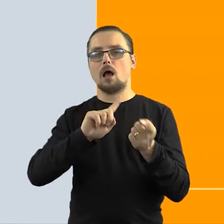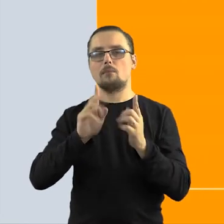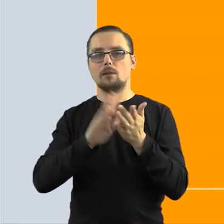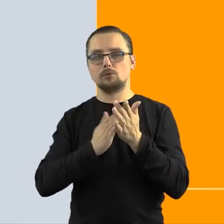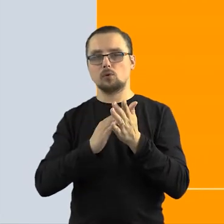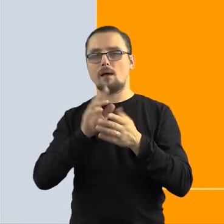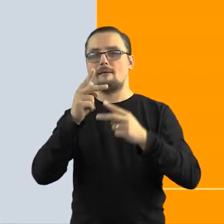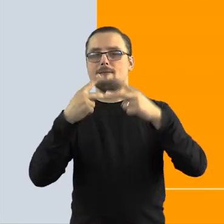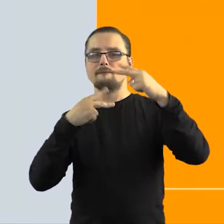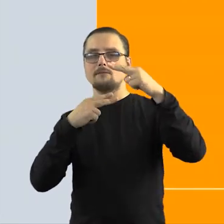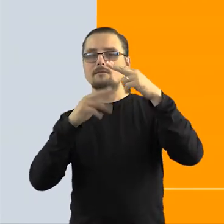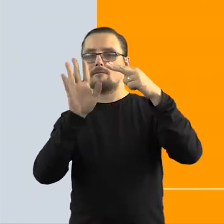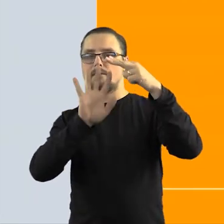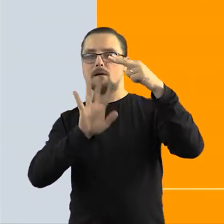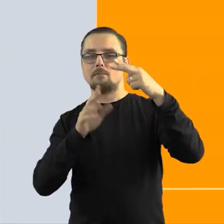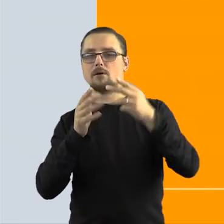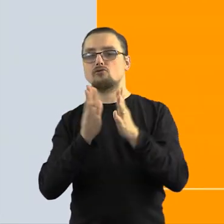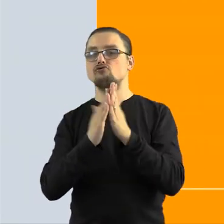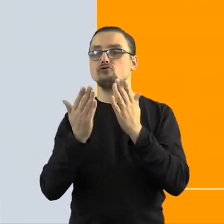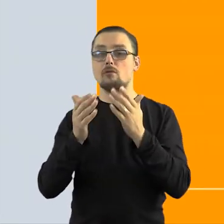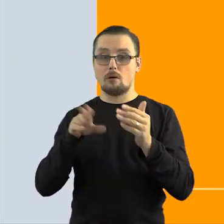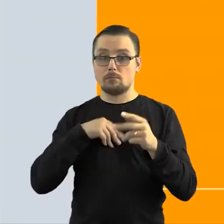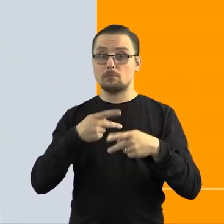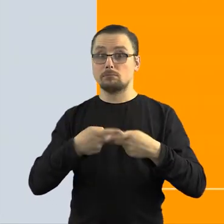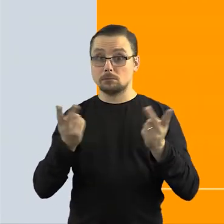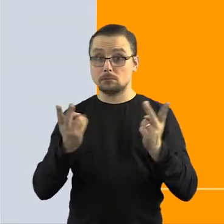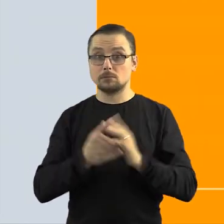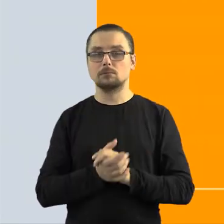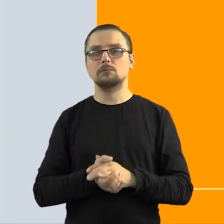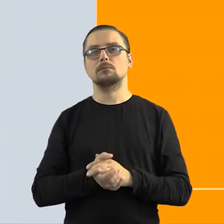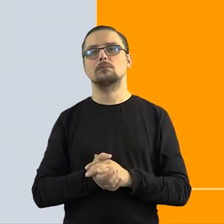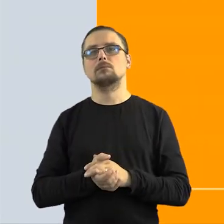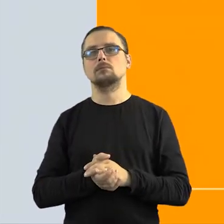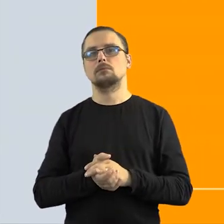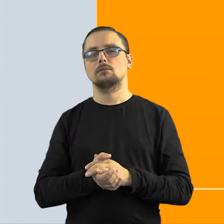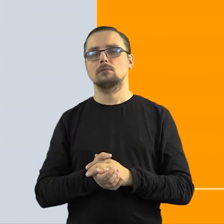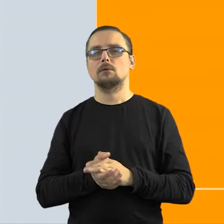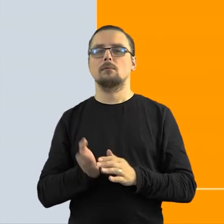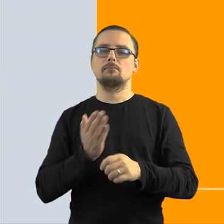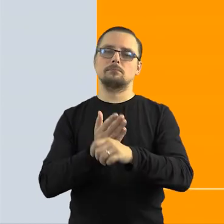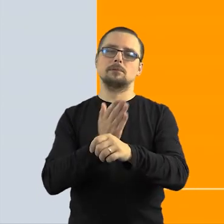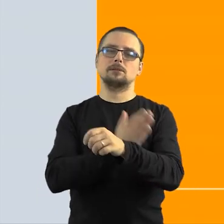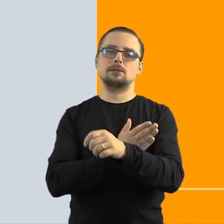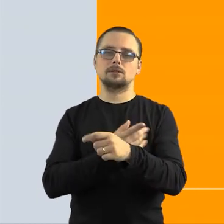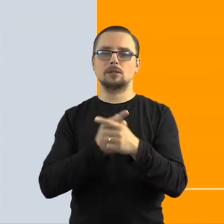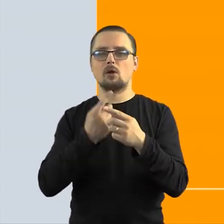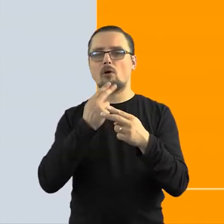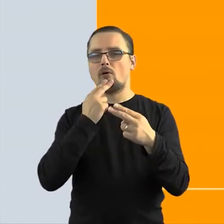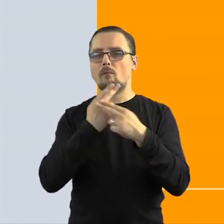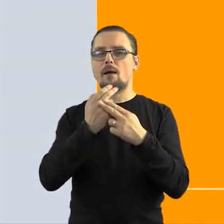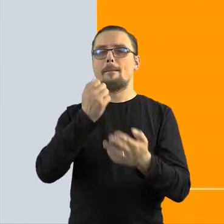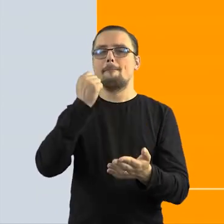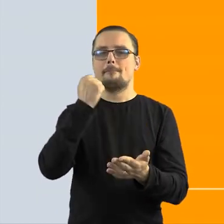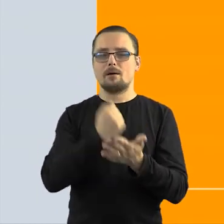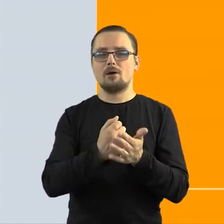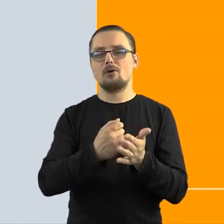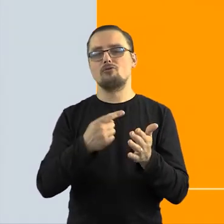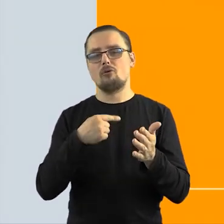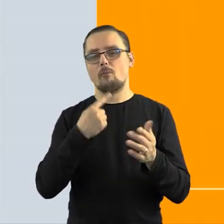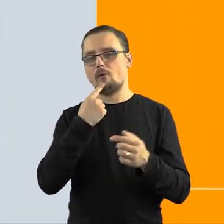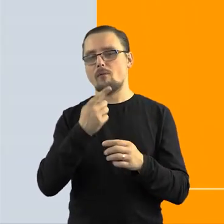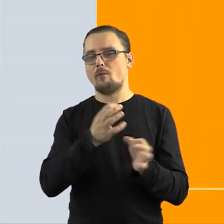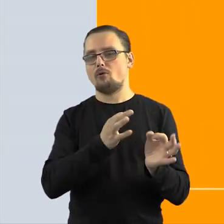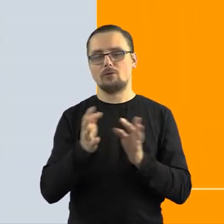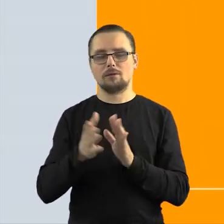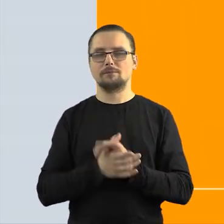fragmentów, książek i tak dalej, i tak dalej. I zanim przejdę do takiej prawniczej typowej odpowiedzi, to powiem Państwu, że to jest właśnie ta